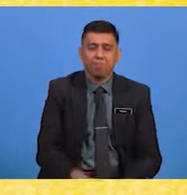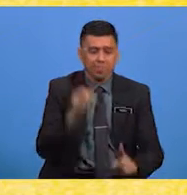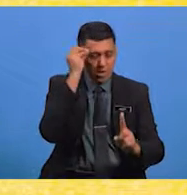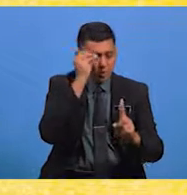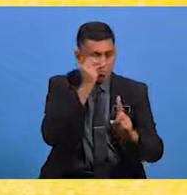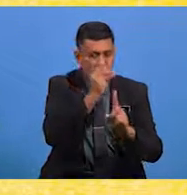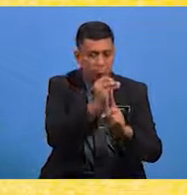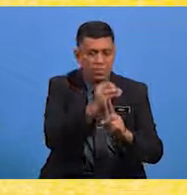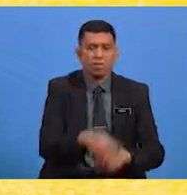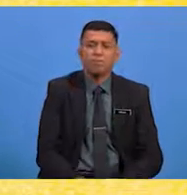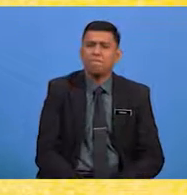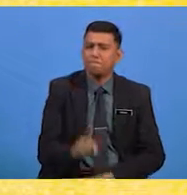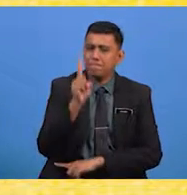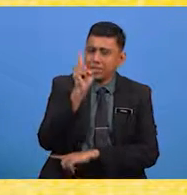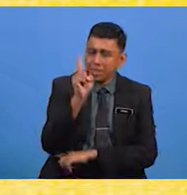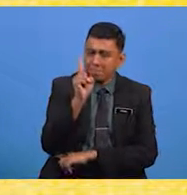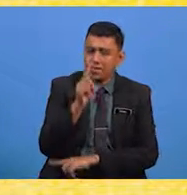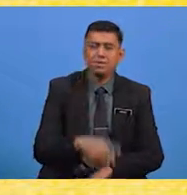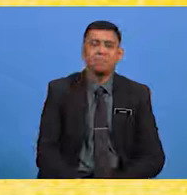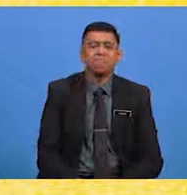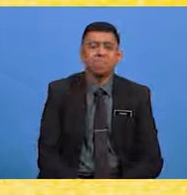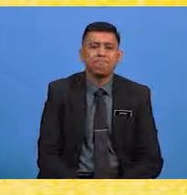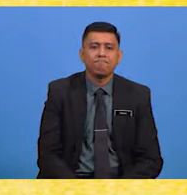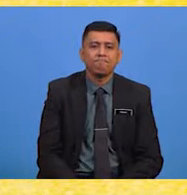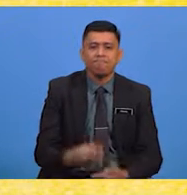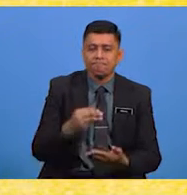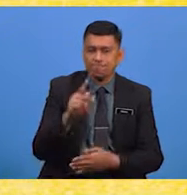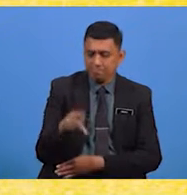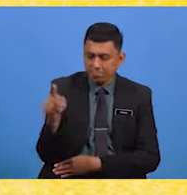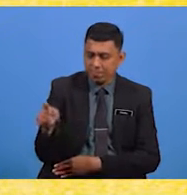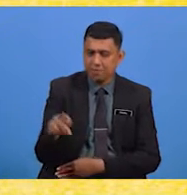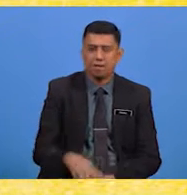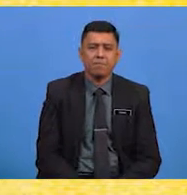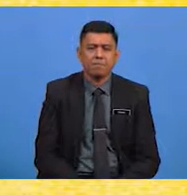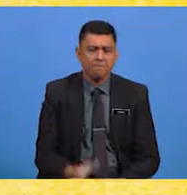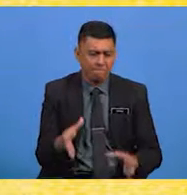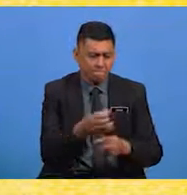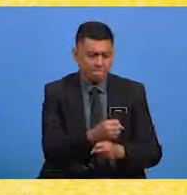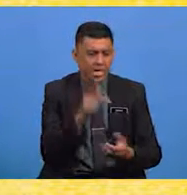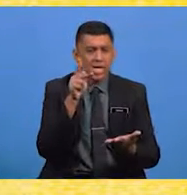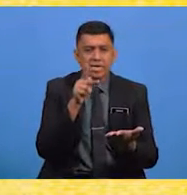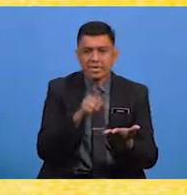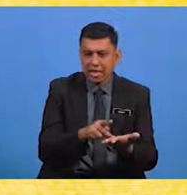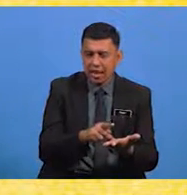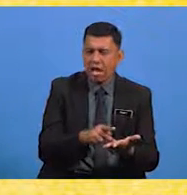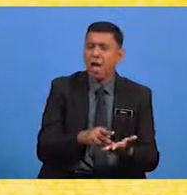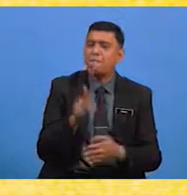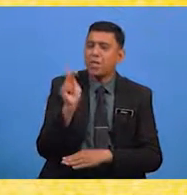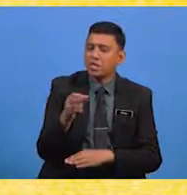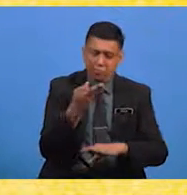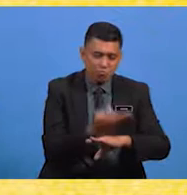pembelajaran kita yang pertama ialah Pelajar seharusnya dapat mengenalpasti fungsi,